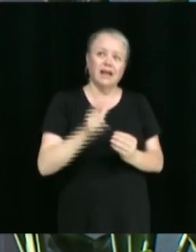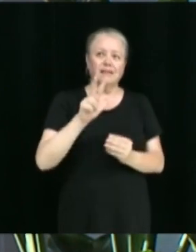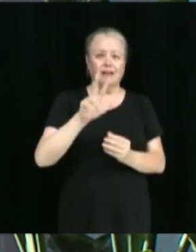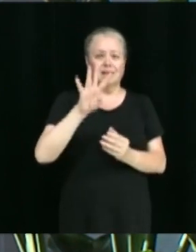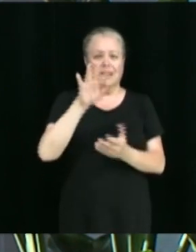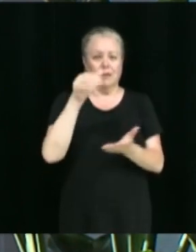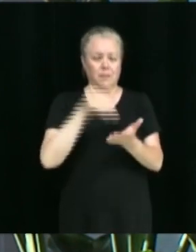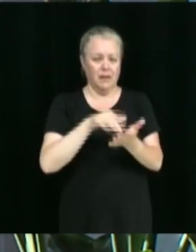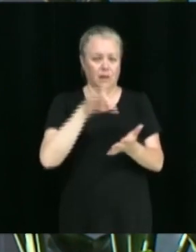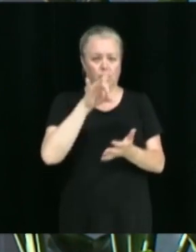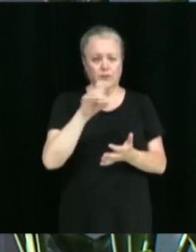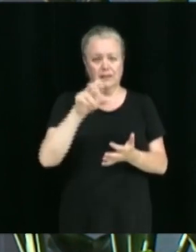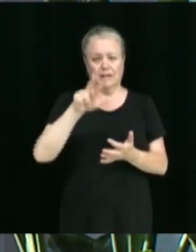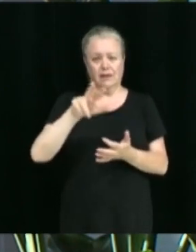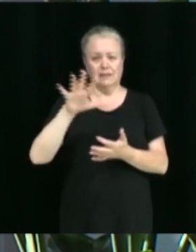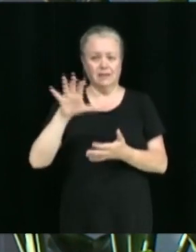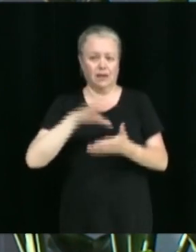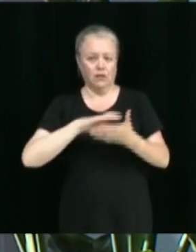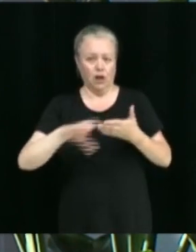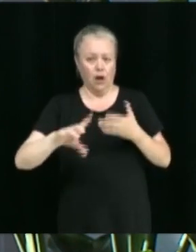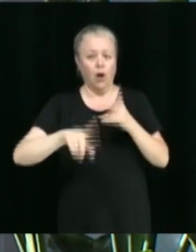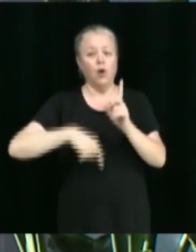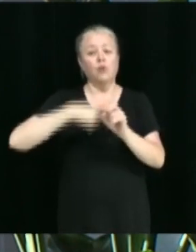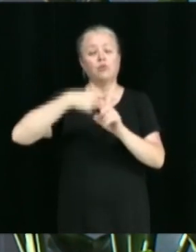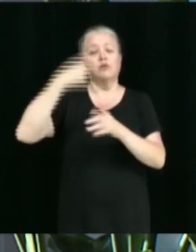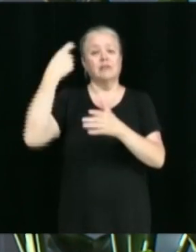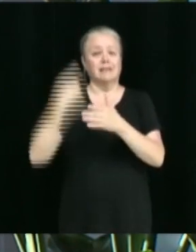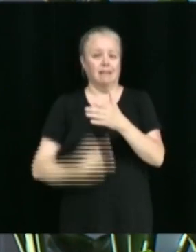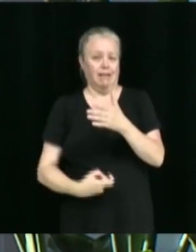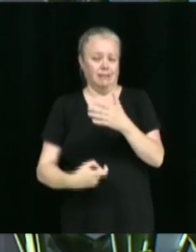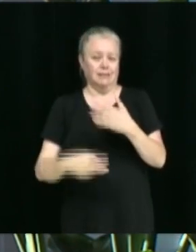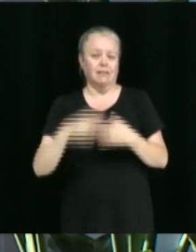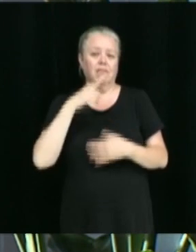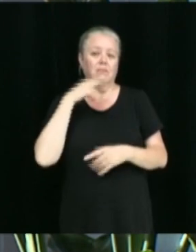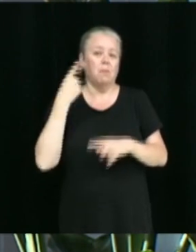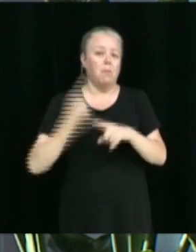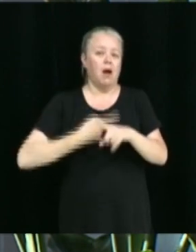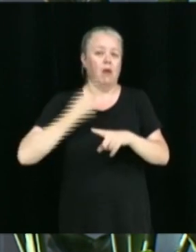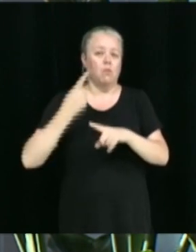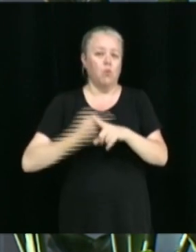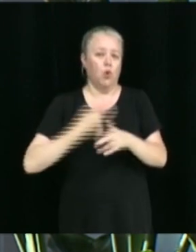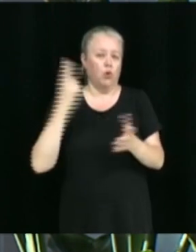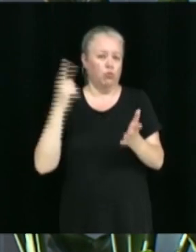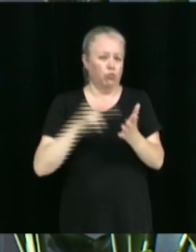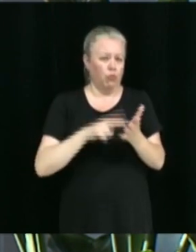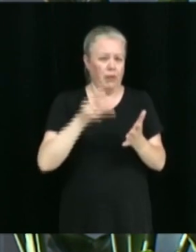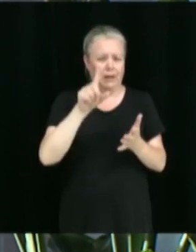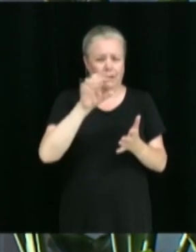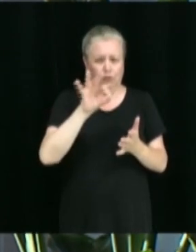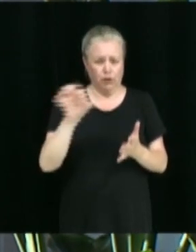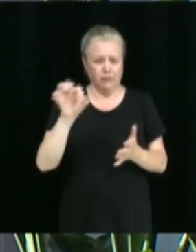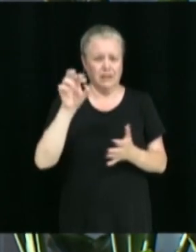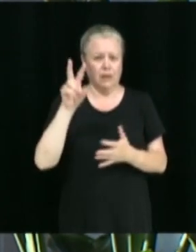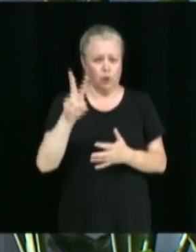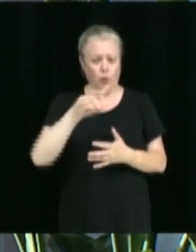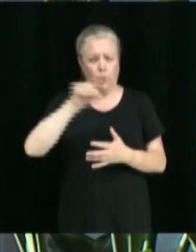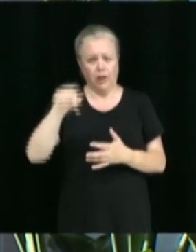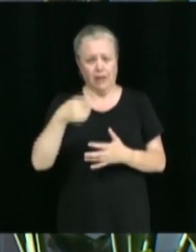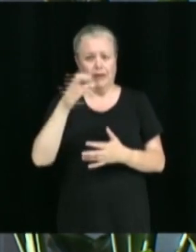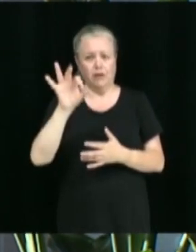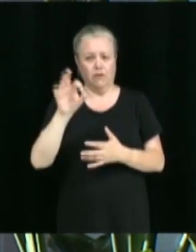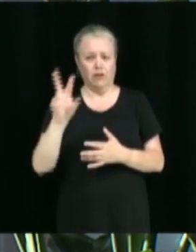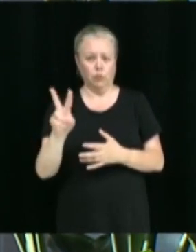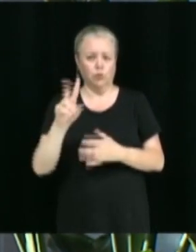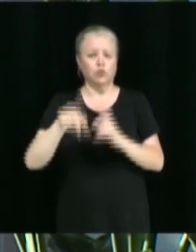835 $, taxes exclues, pour un montant massuel de 2 902,92 $, taxes